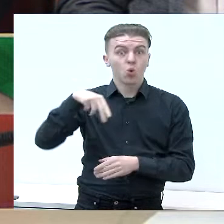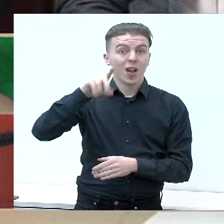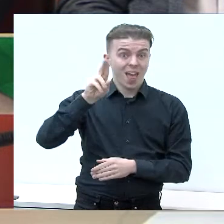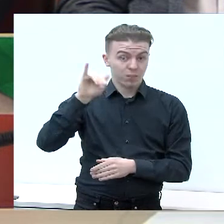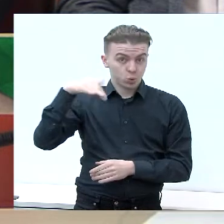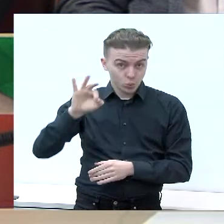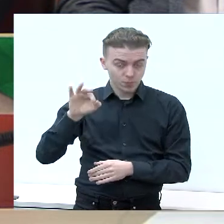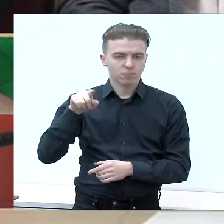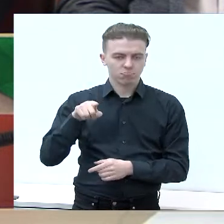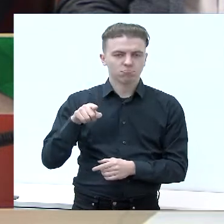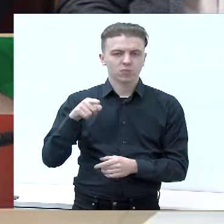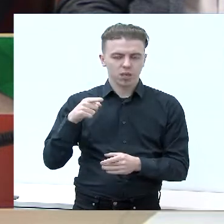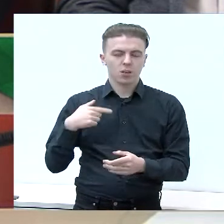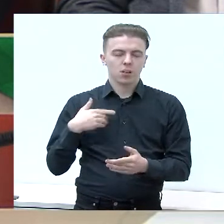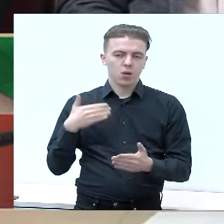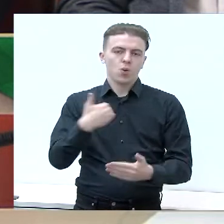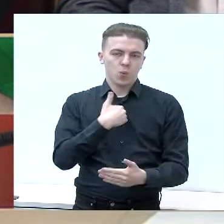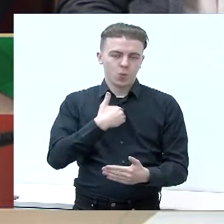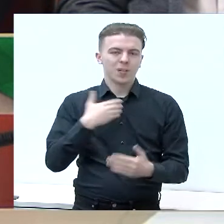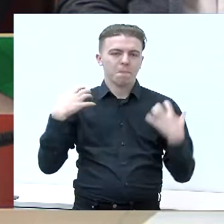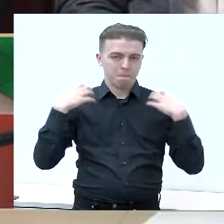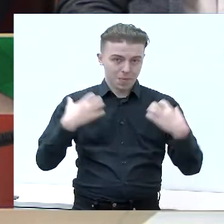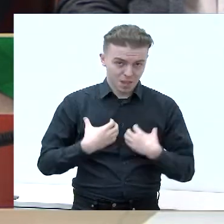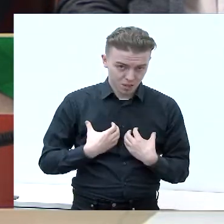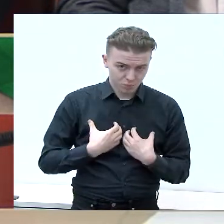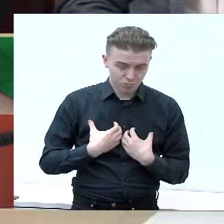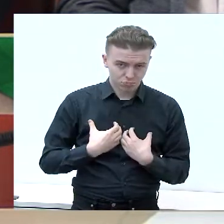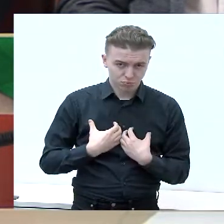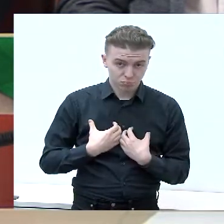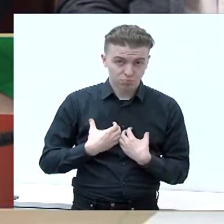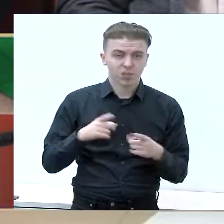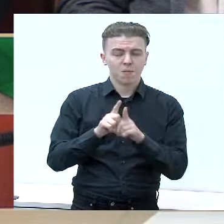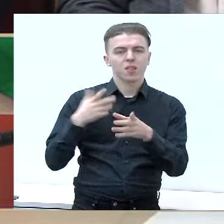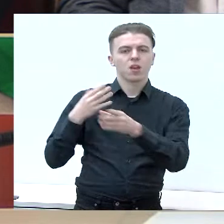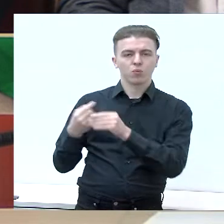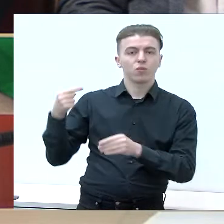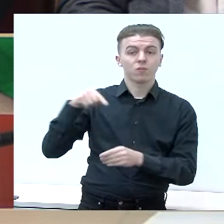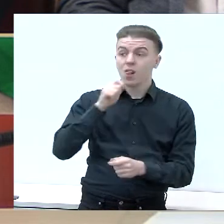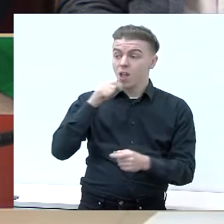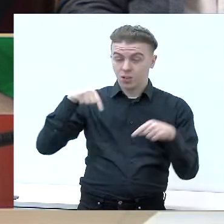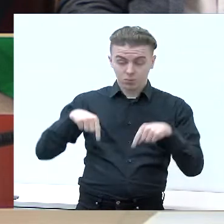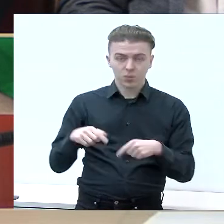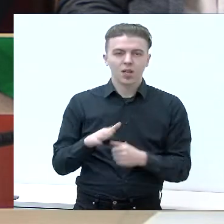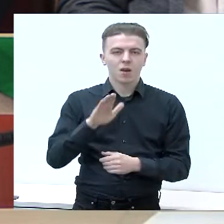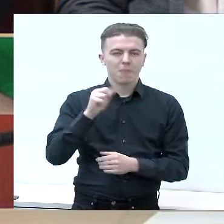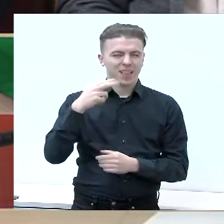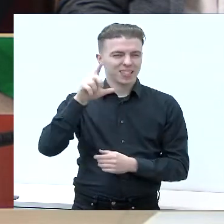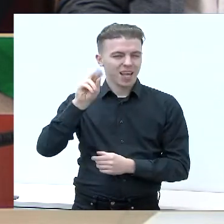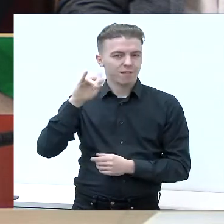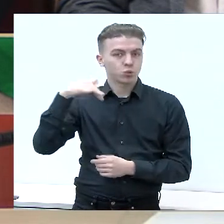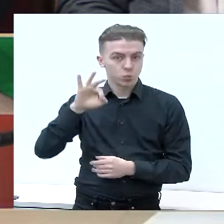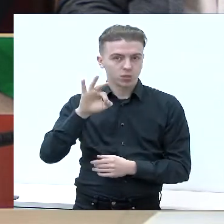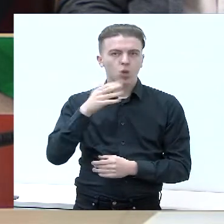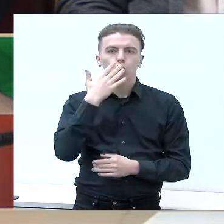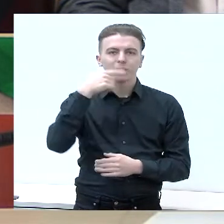kandidatas į Kalvarijos suvaldybės tarybos narius merus. Kartu su manimi laidoja Algirdas Bancevičius, sąrašė